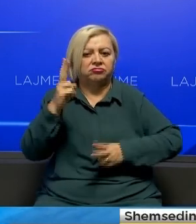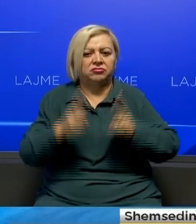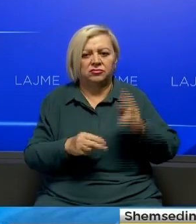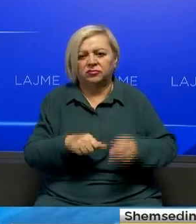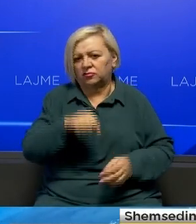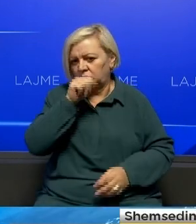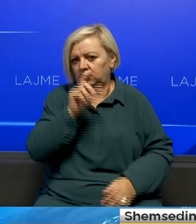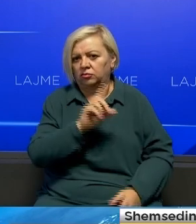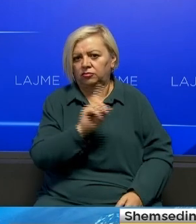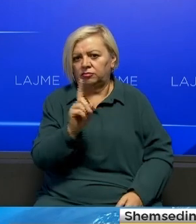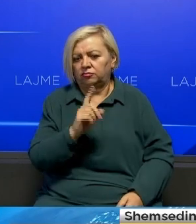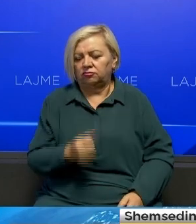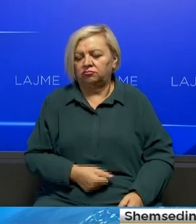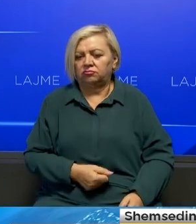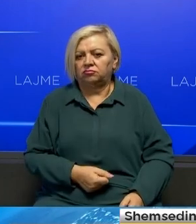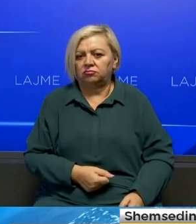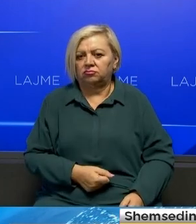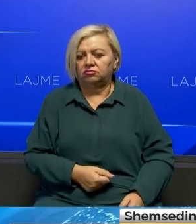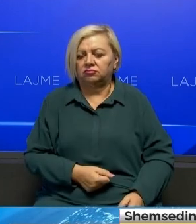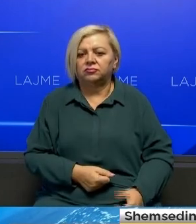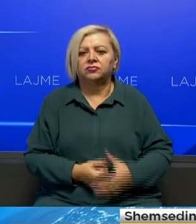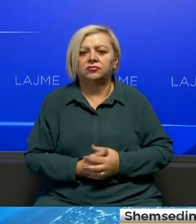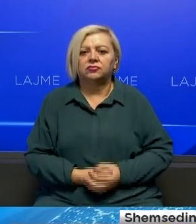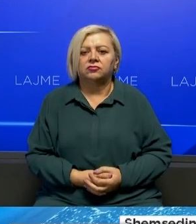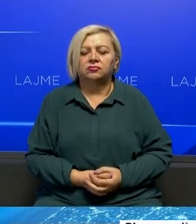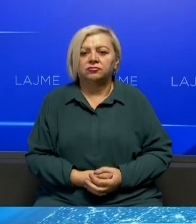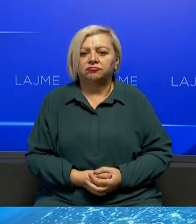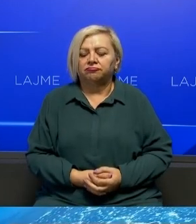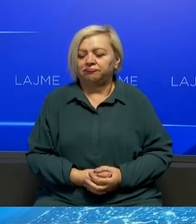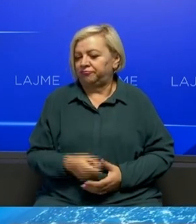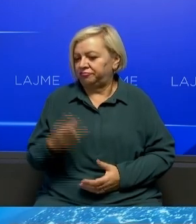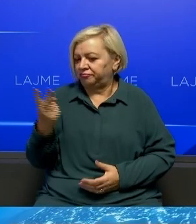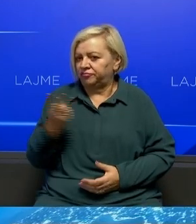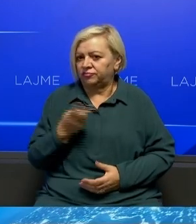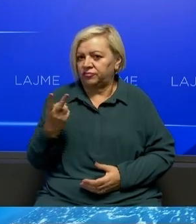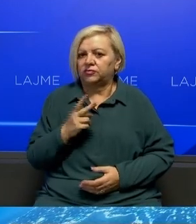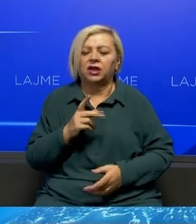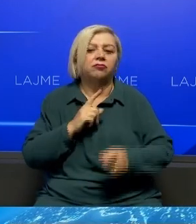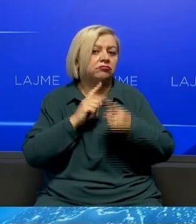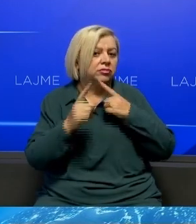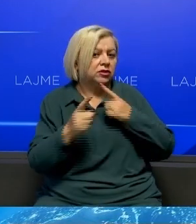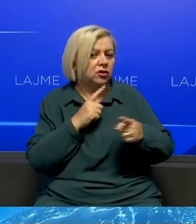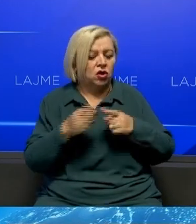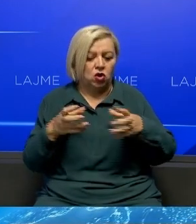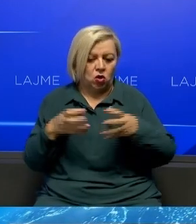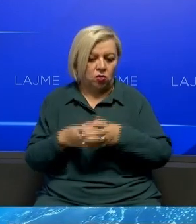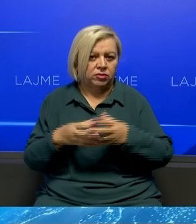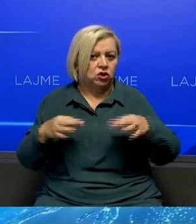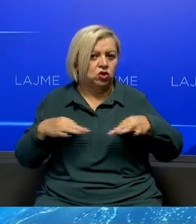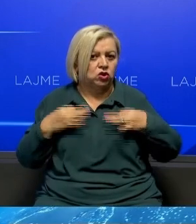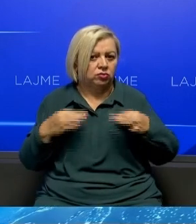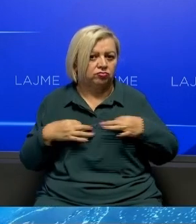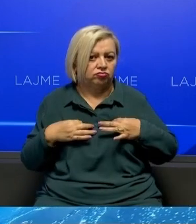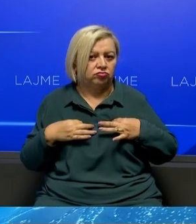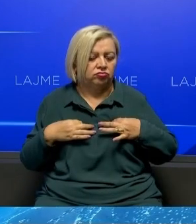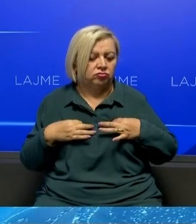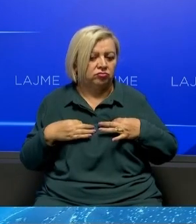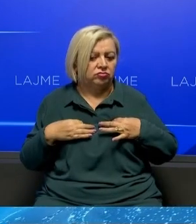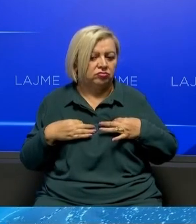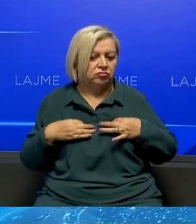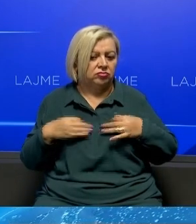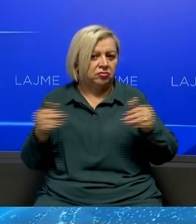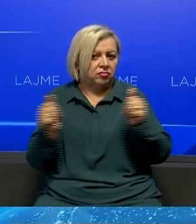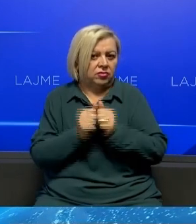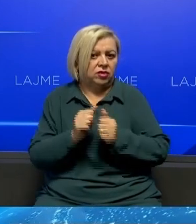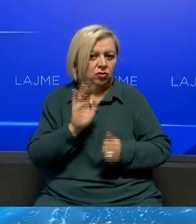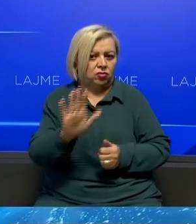Êshtë në në gjithdo nivelli Do të rezervoj Dhe do të bisedojme Në Komisioni për shëndetsi Adit kur jemi bashkë me